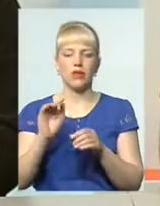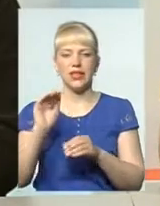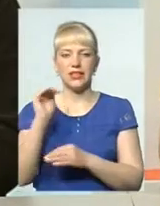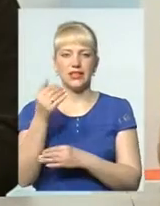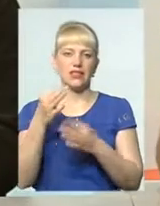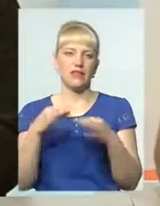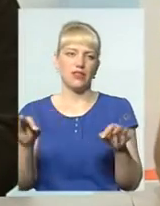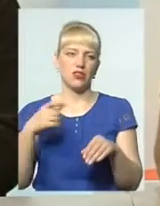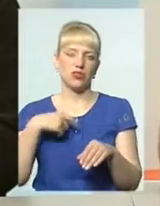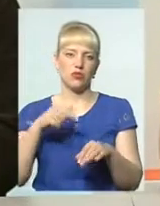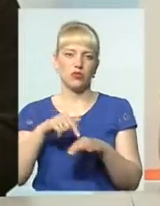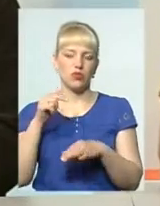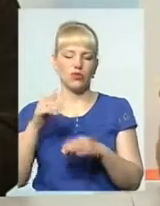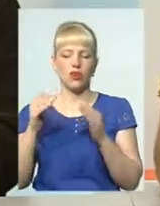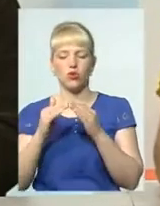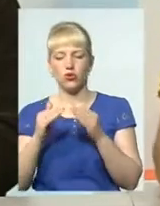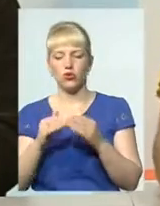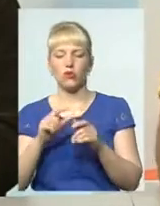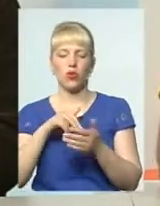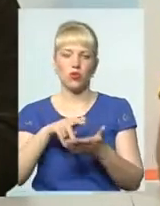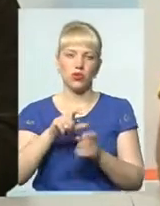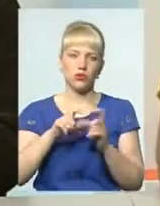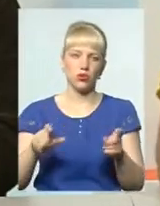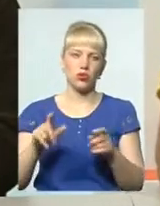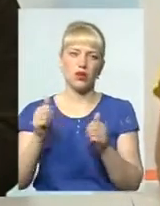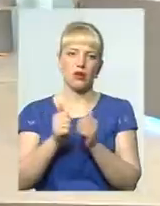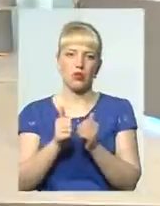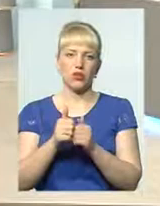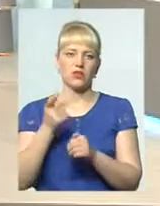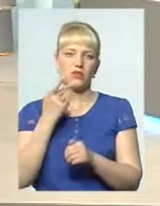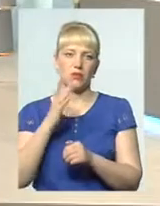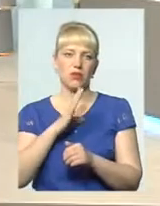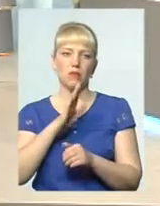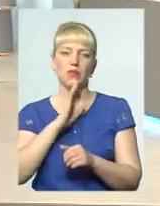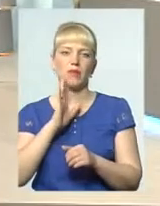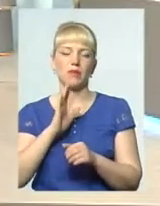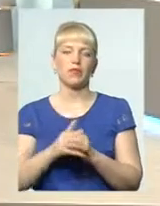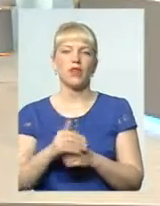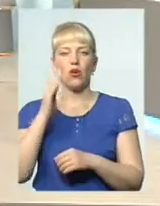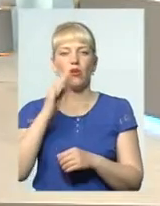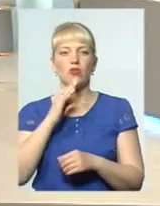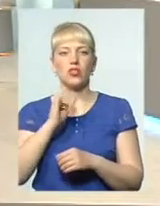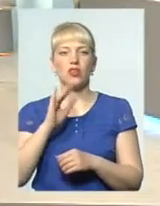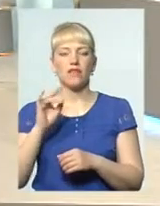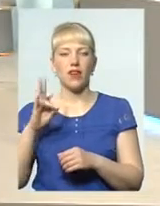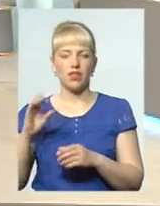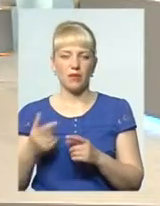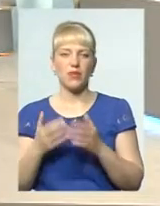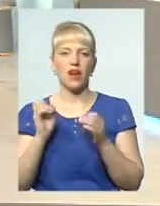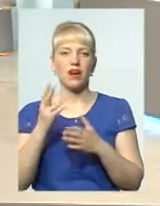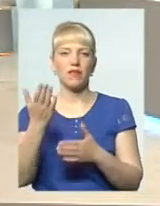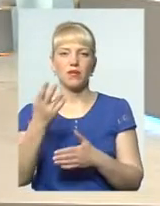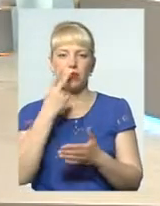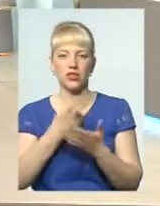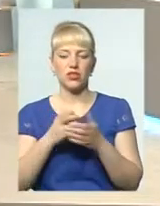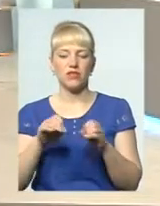вдома, ходила в школу, в садочек, і порі завжди була мама. Отже, Іване, як Ви бачите